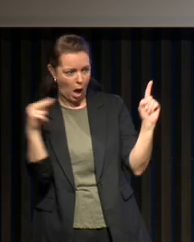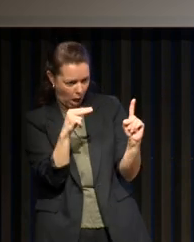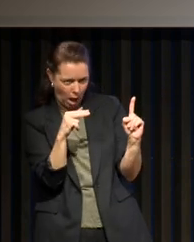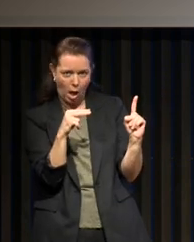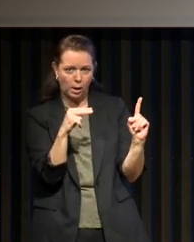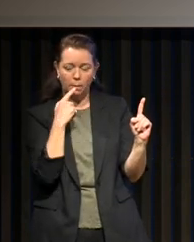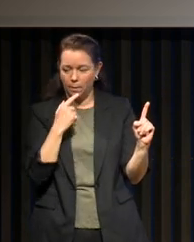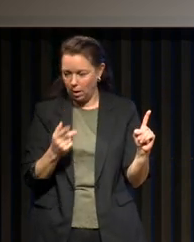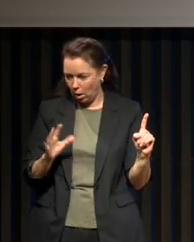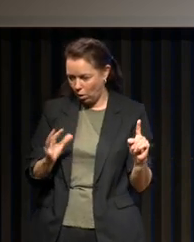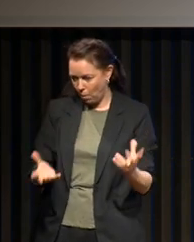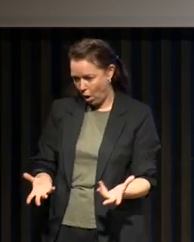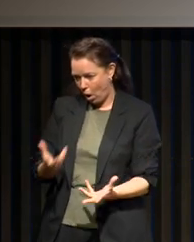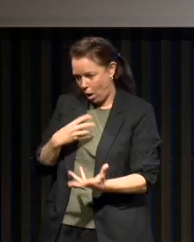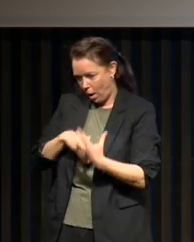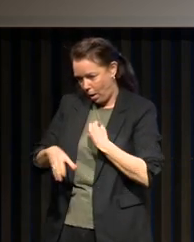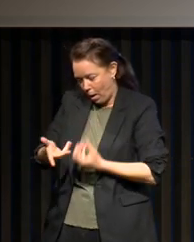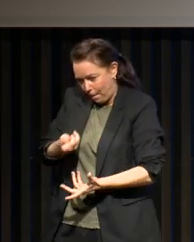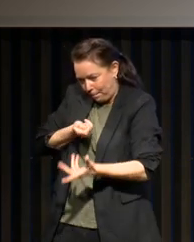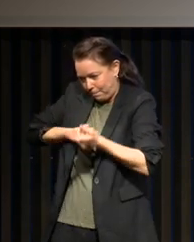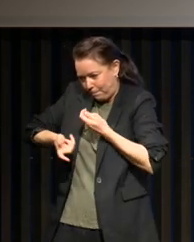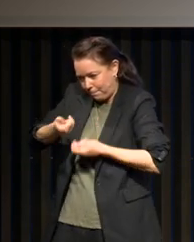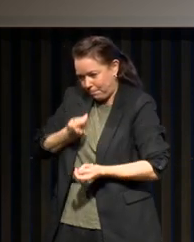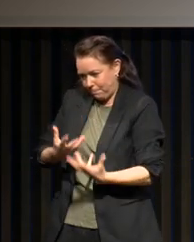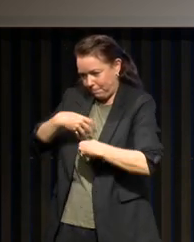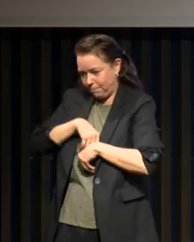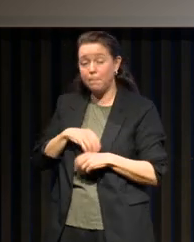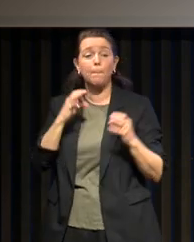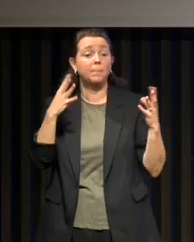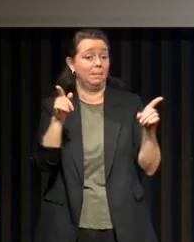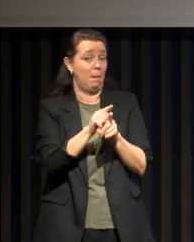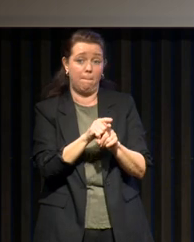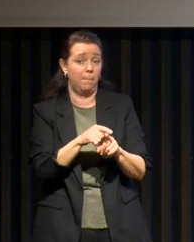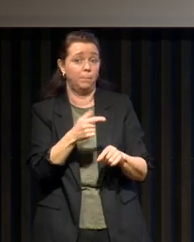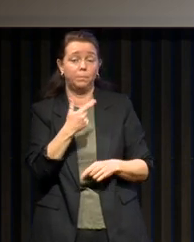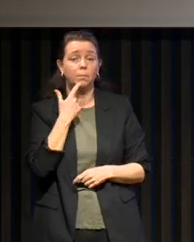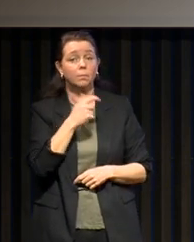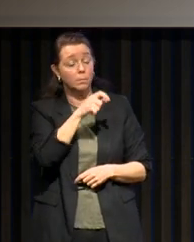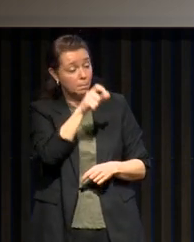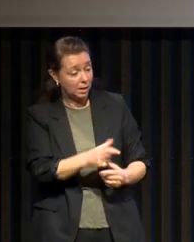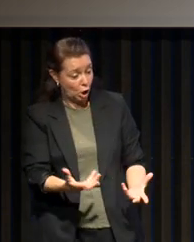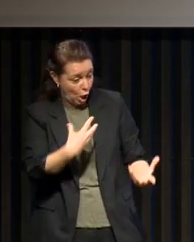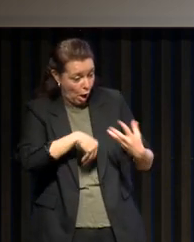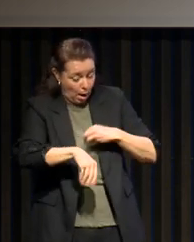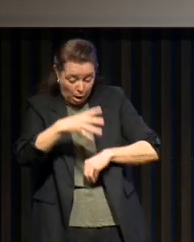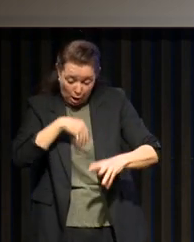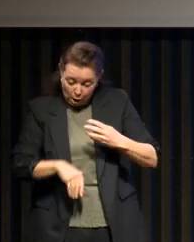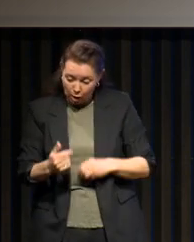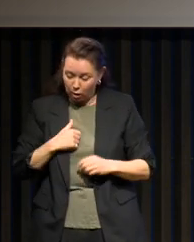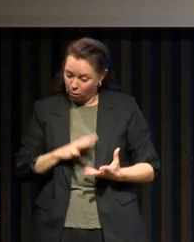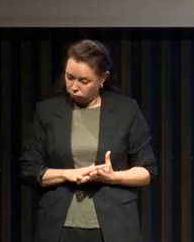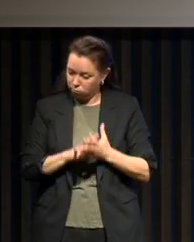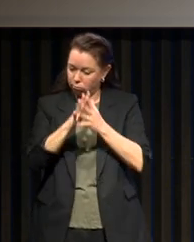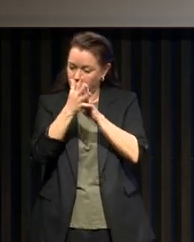Adopte-moi. Comment adopter ces traitements et le discours médical qu'il y a dessus, d'ailleurs, pour en faire un allié pour votre